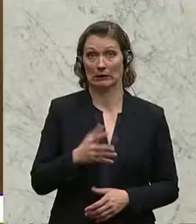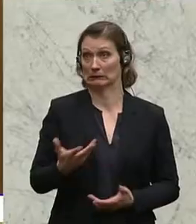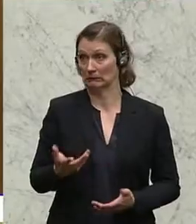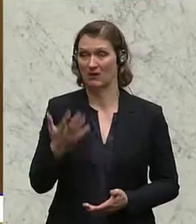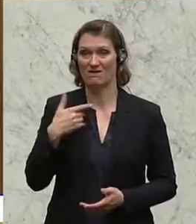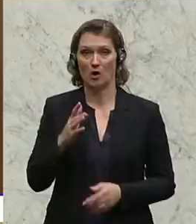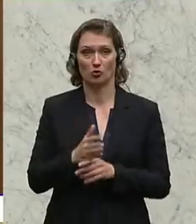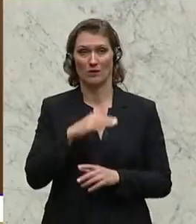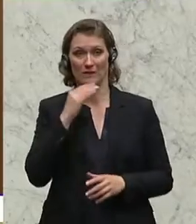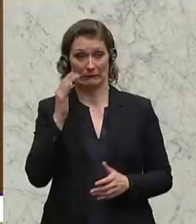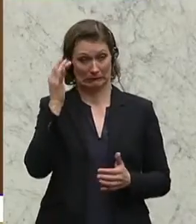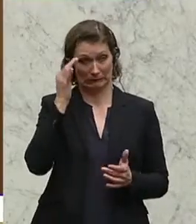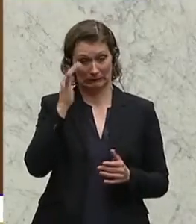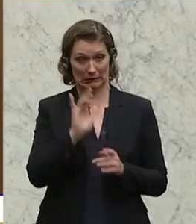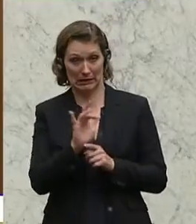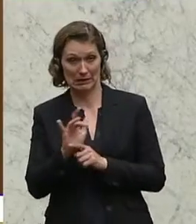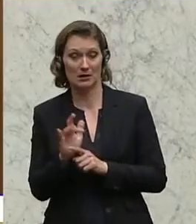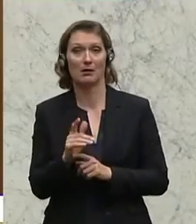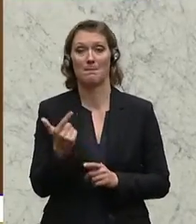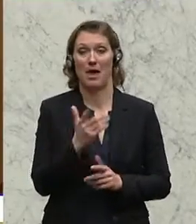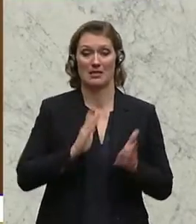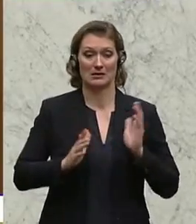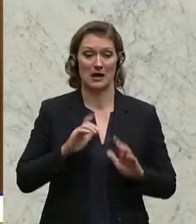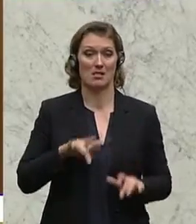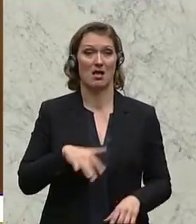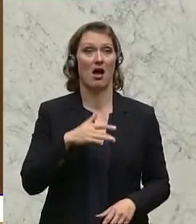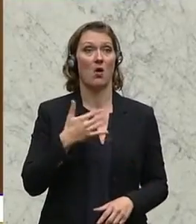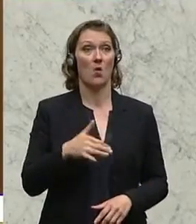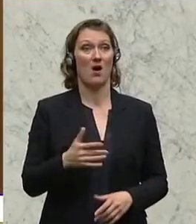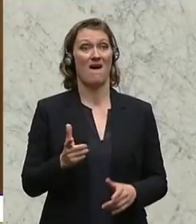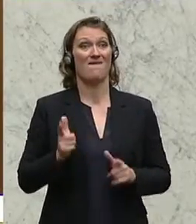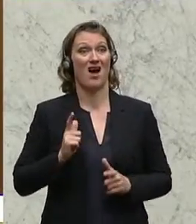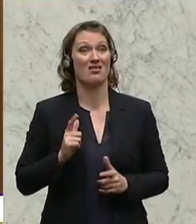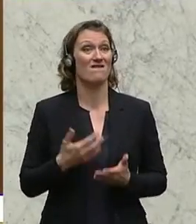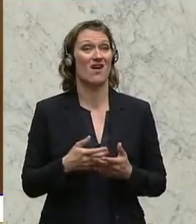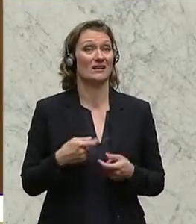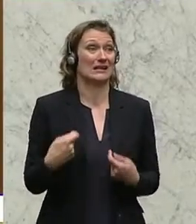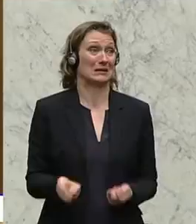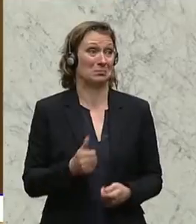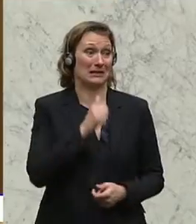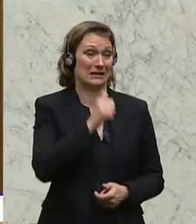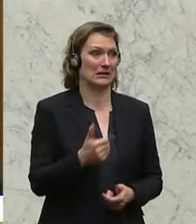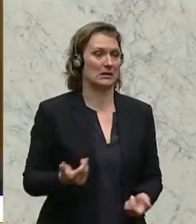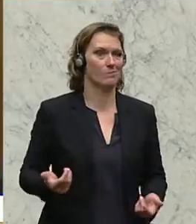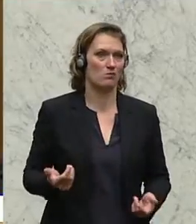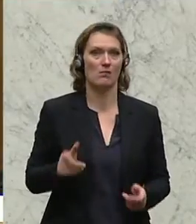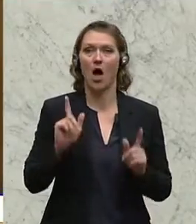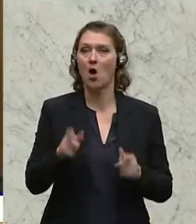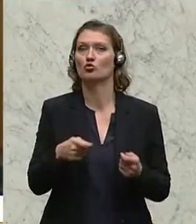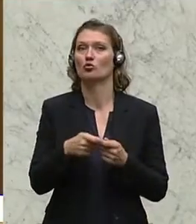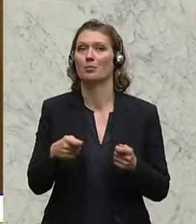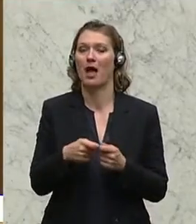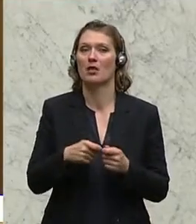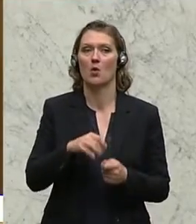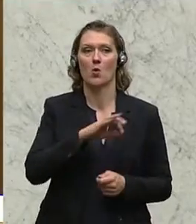es eben so kritisch gesehen wird von beiden Seiten. Das heißt, Sie verlangen etwas, was es gar nicht gibt. Spannend war auch die Argumentation